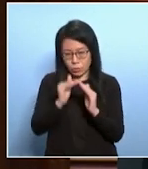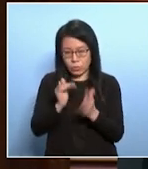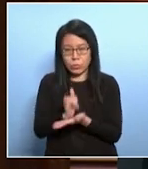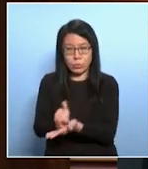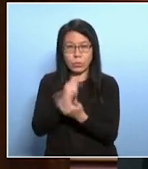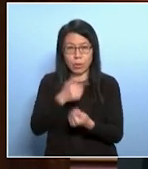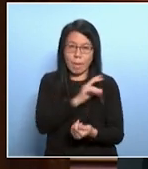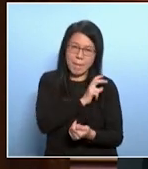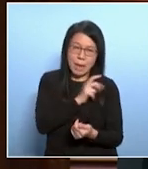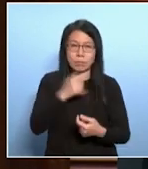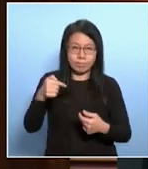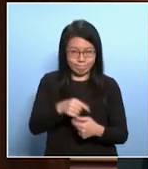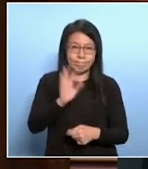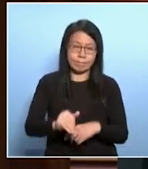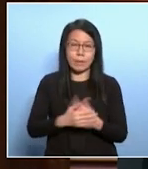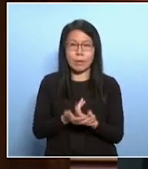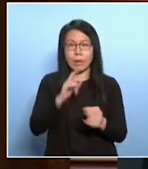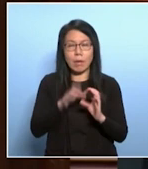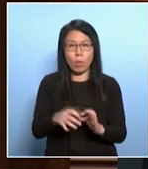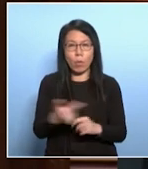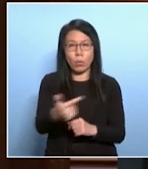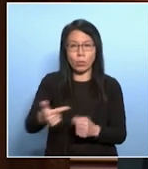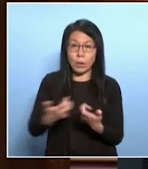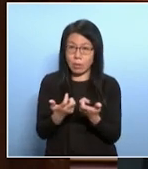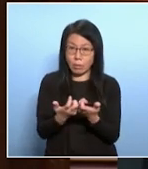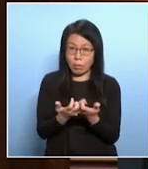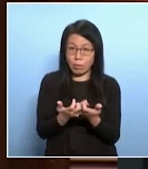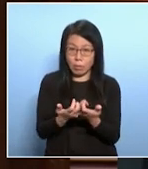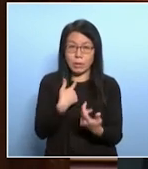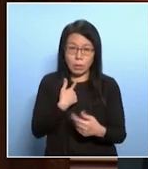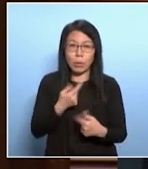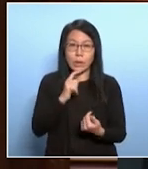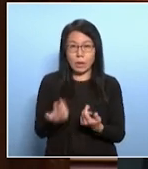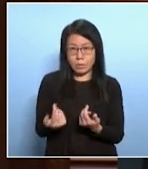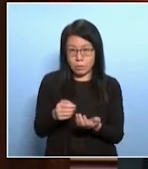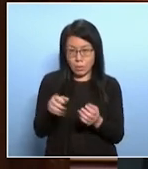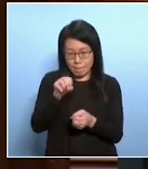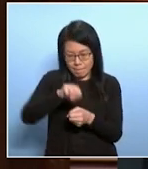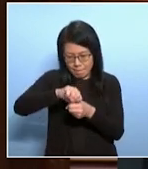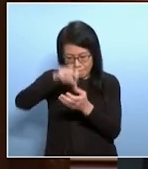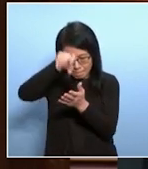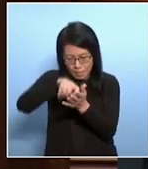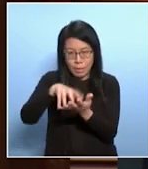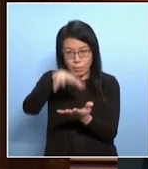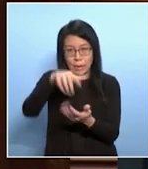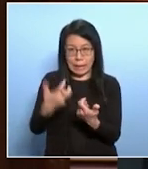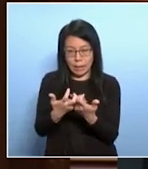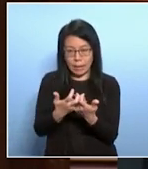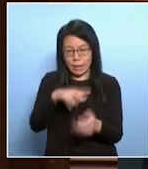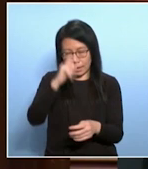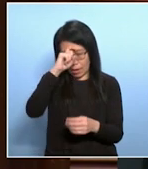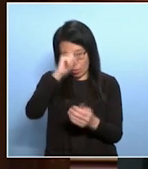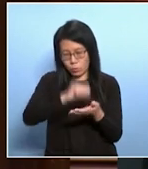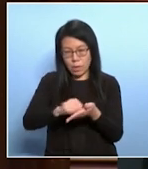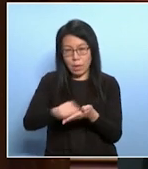體系的負荷不过可能我这个就要牵涉很多的数据了现在我们还在存在数据的阶段这个一定是我们的记录状案希望